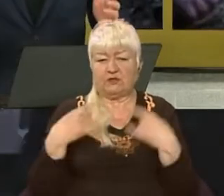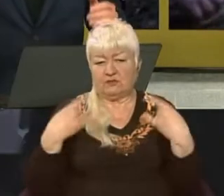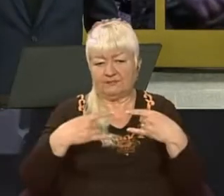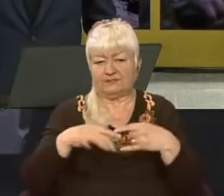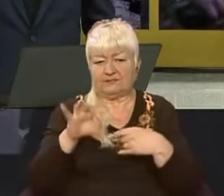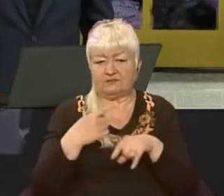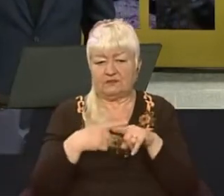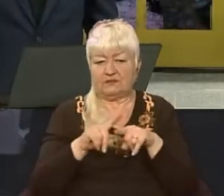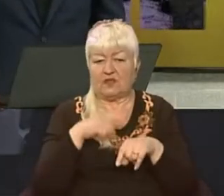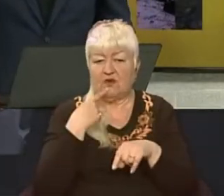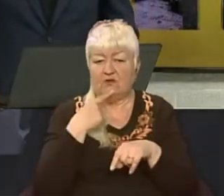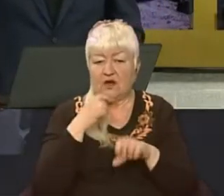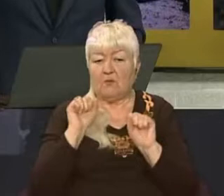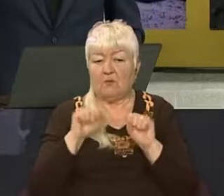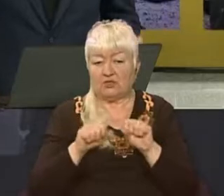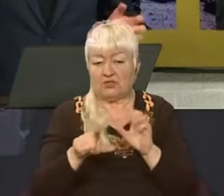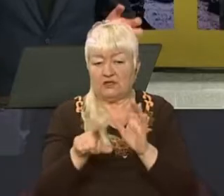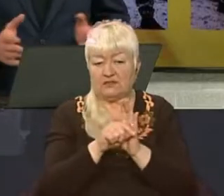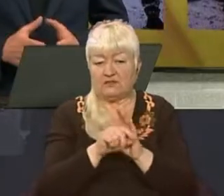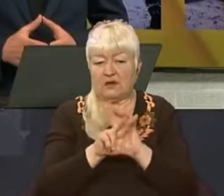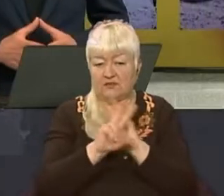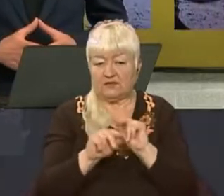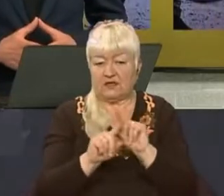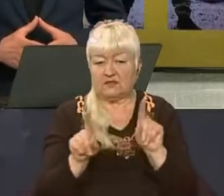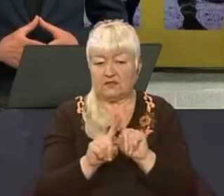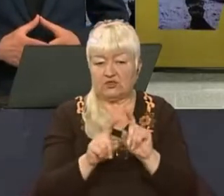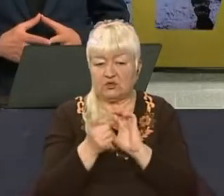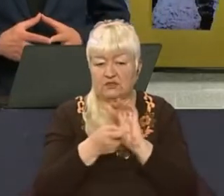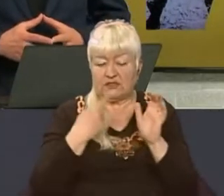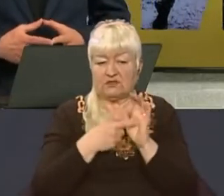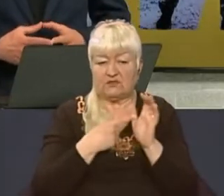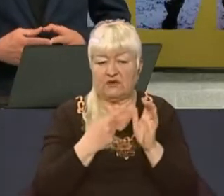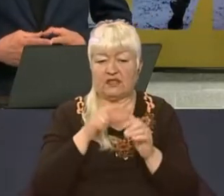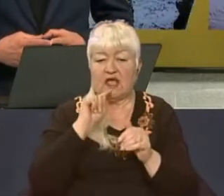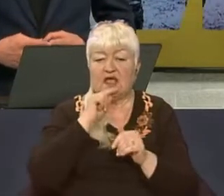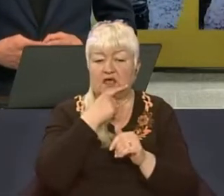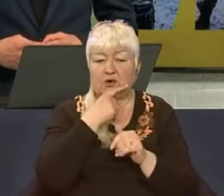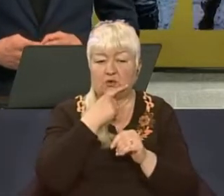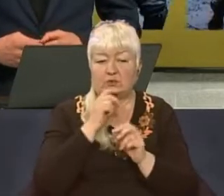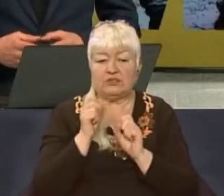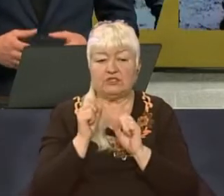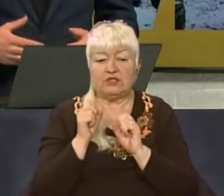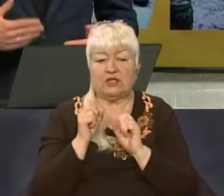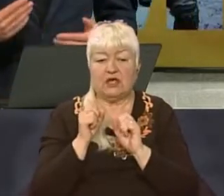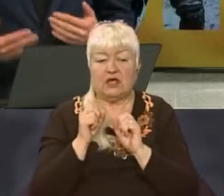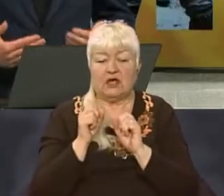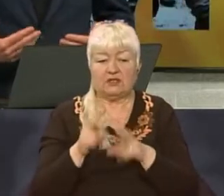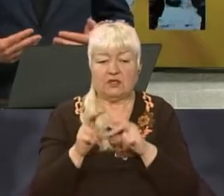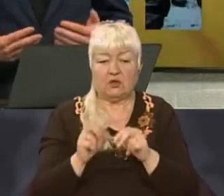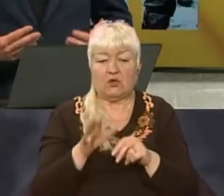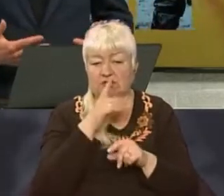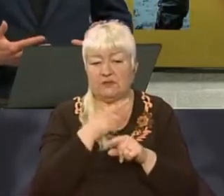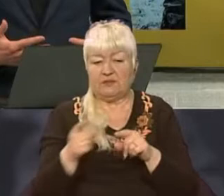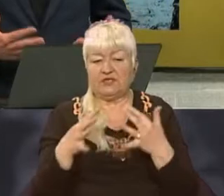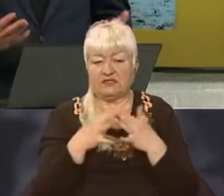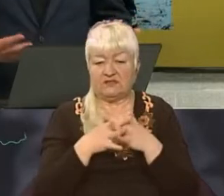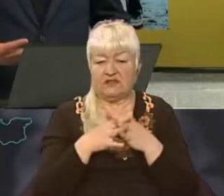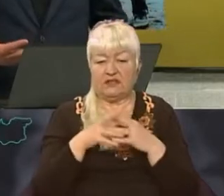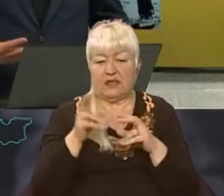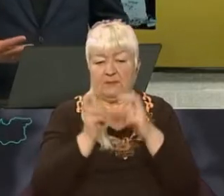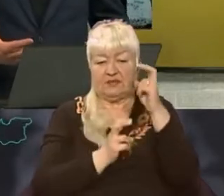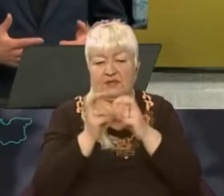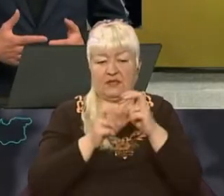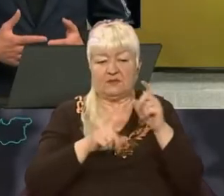неї говорять, можливо з вами вдасться щось з'ясувати, економічні злочини під час війни. Зрозуміло, що підприємства,